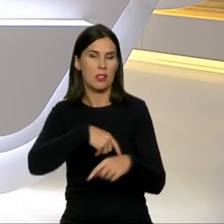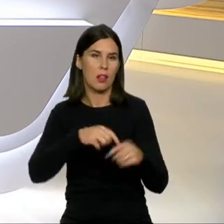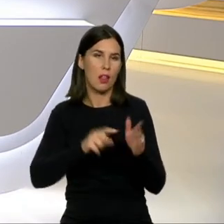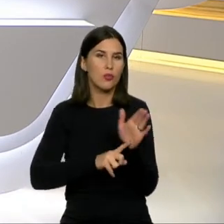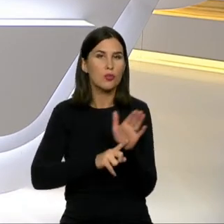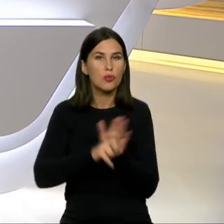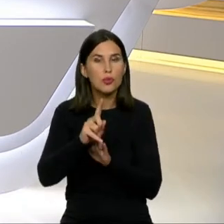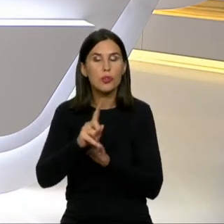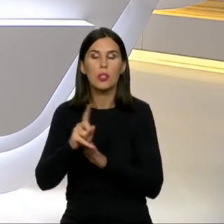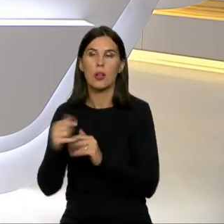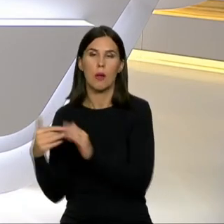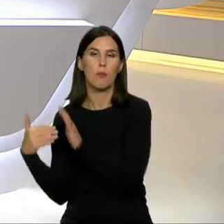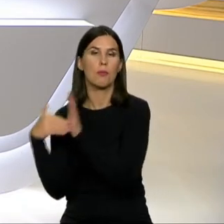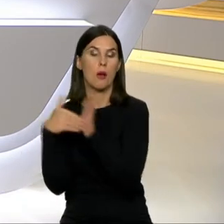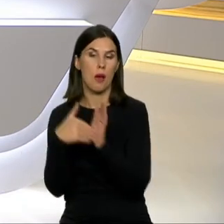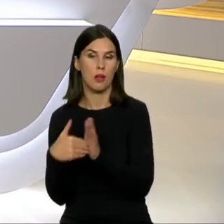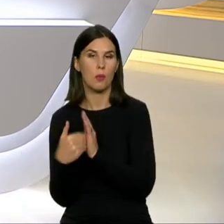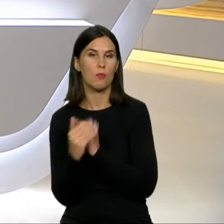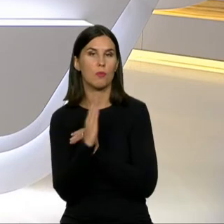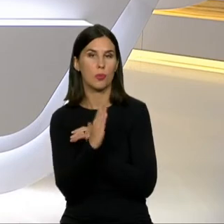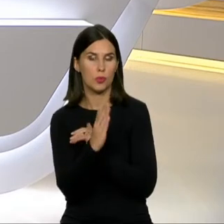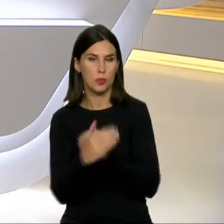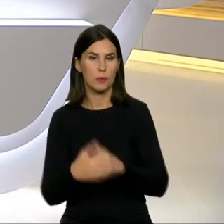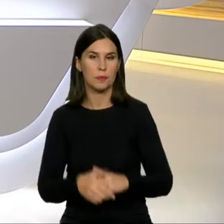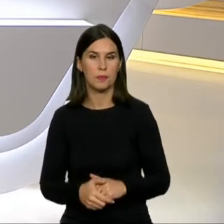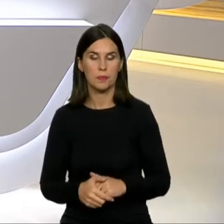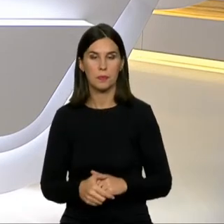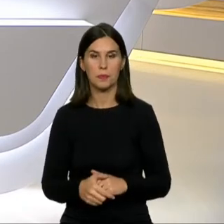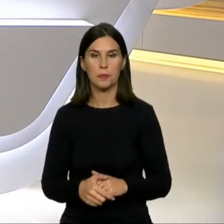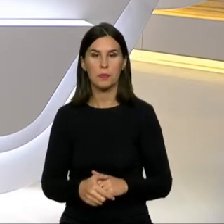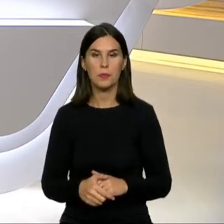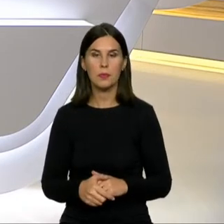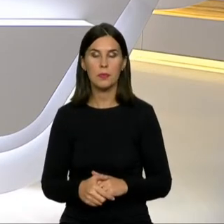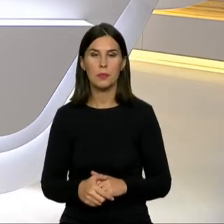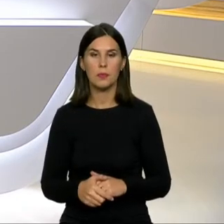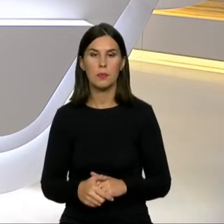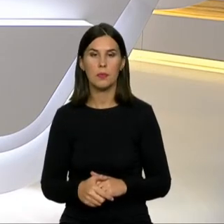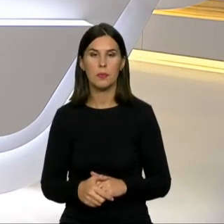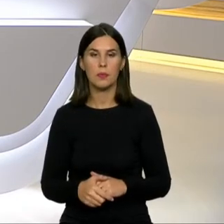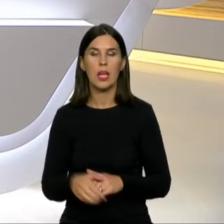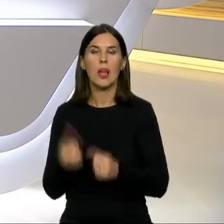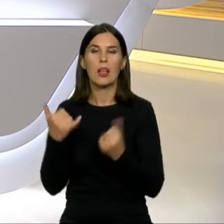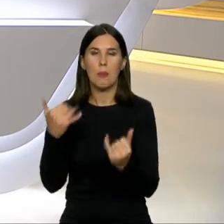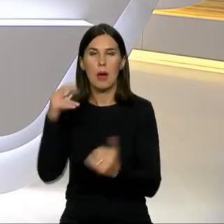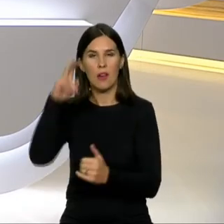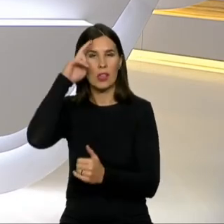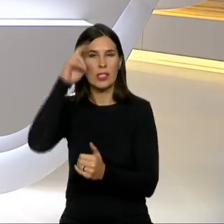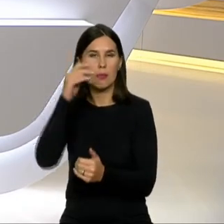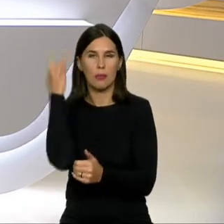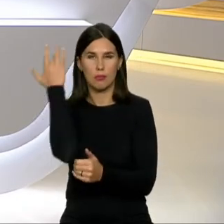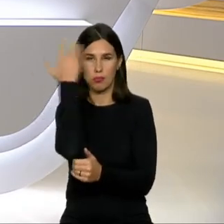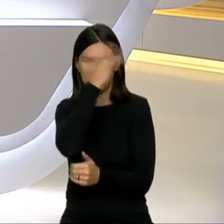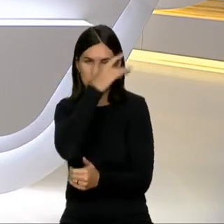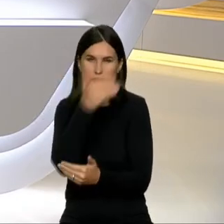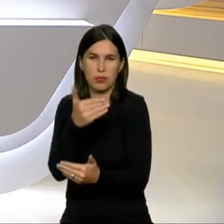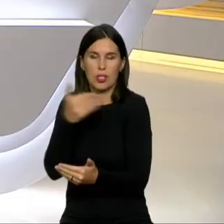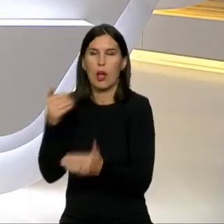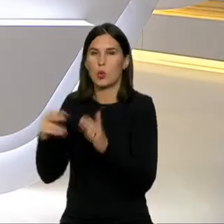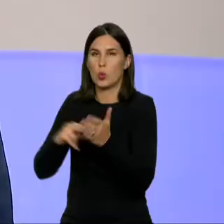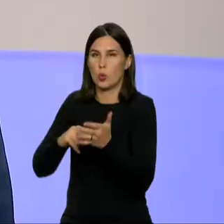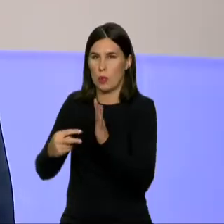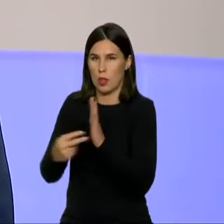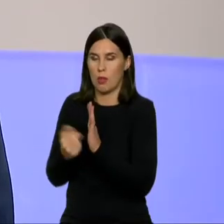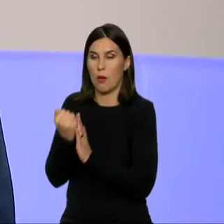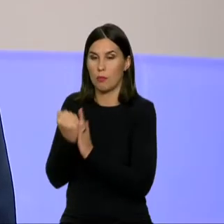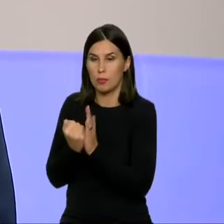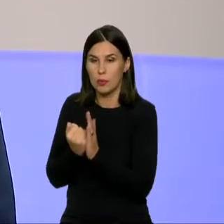planuodama biudžeta gali nusimatyti. Nes visi kiti raktai dėl elektros kainų, dėl dujų kainos